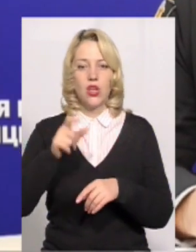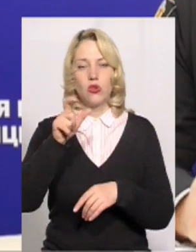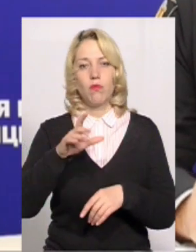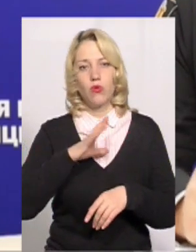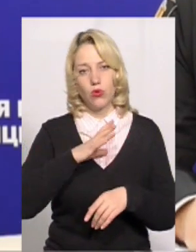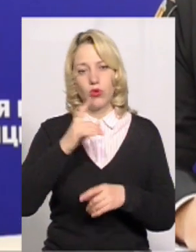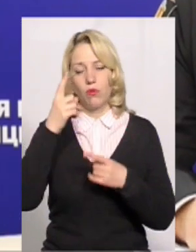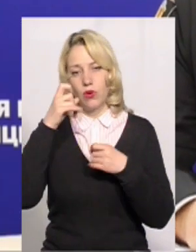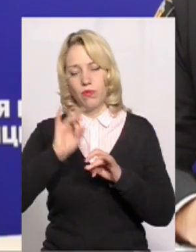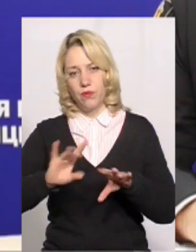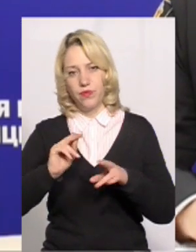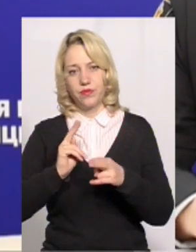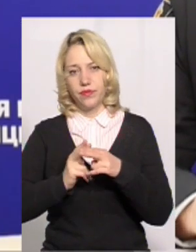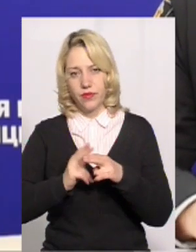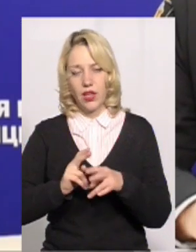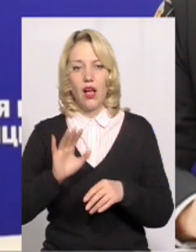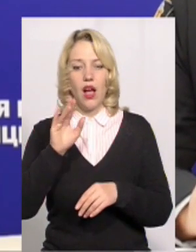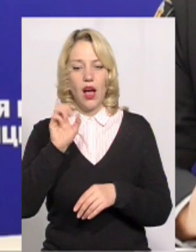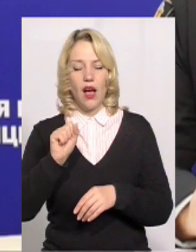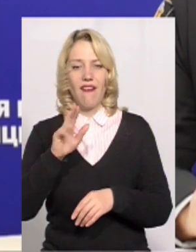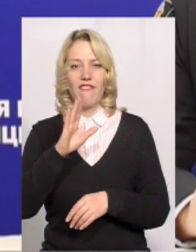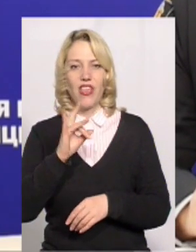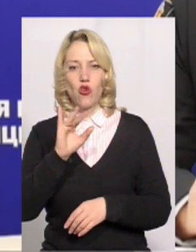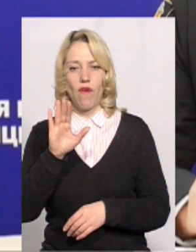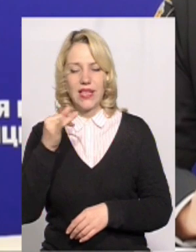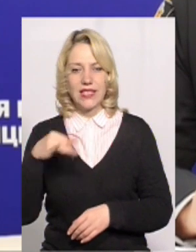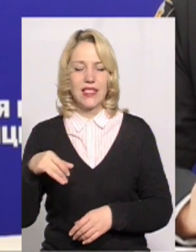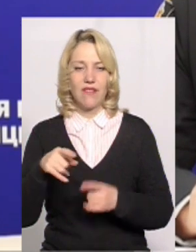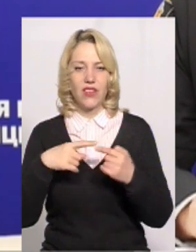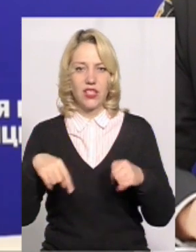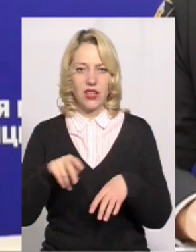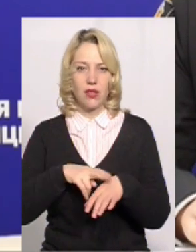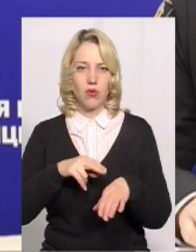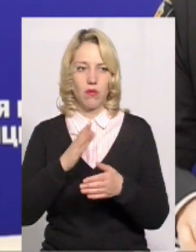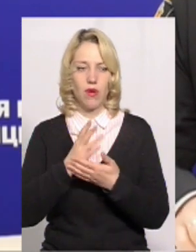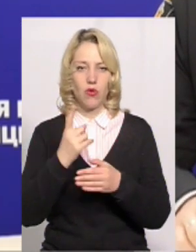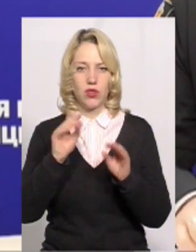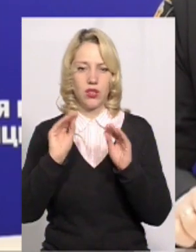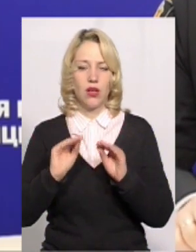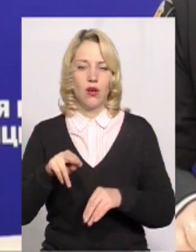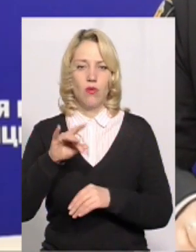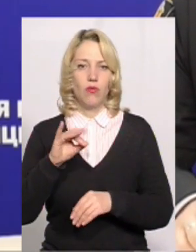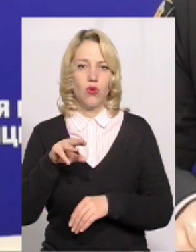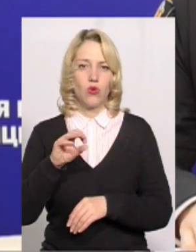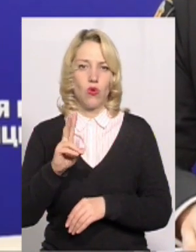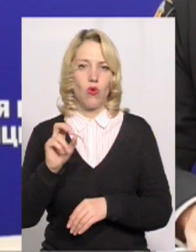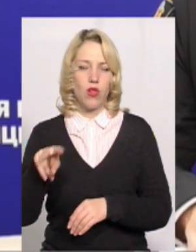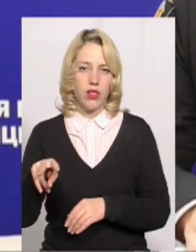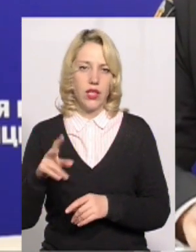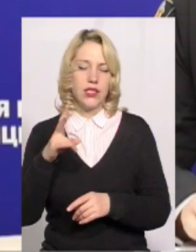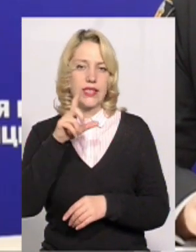було проведено профілактичну бесіду, то по Вінковецькому відділенні поліції маємо один складений протокол за